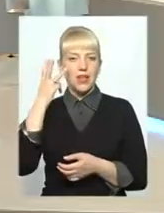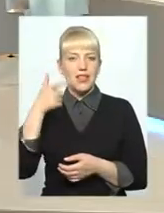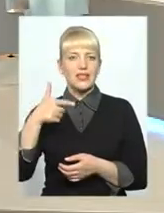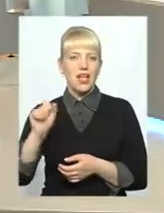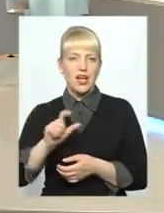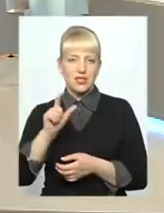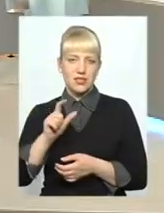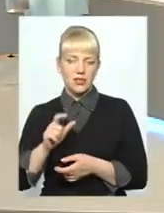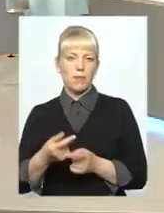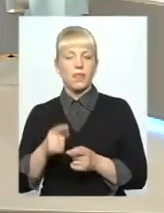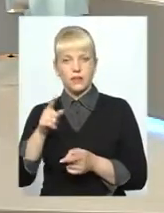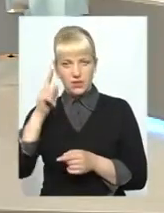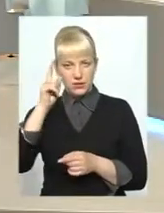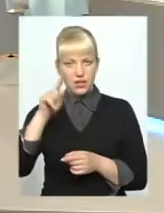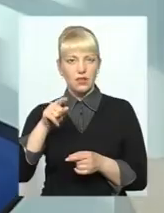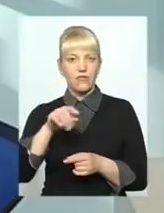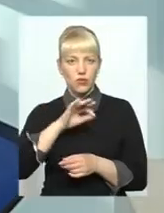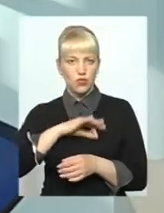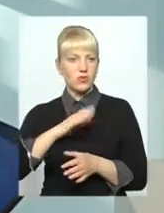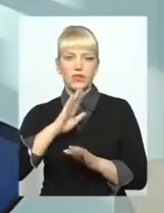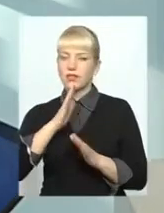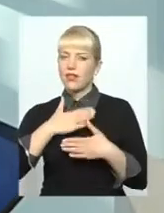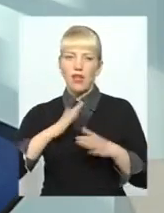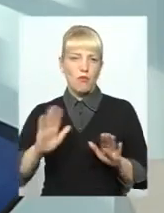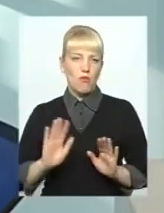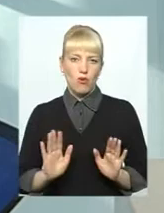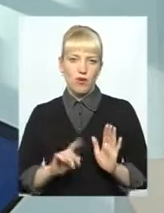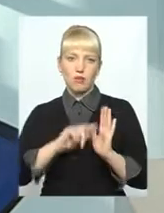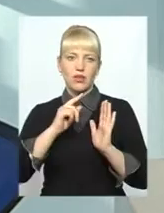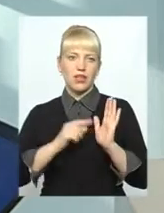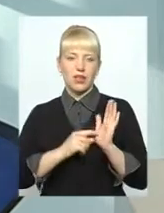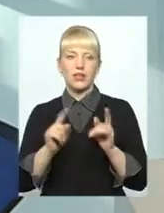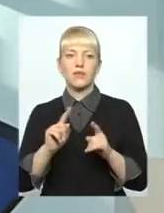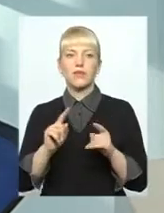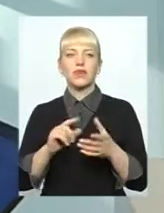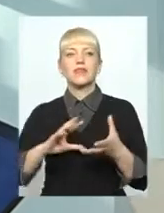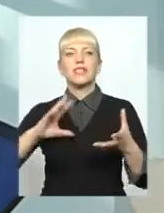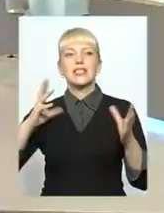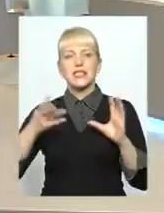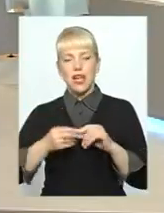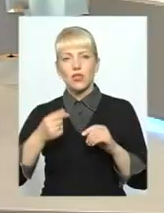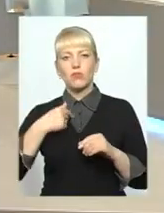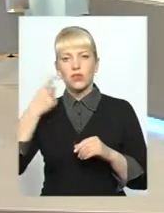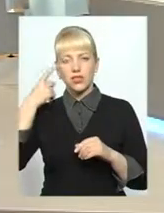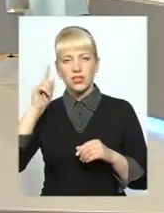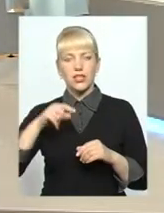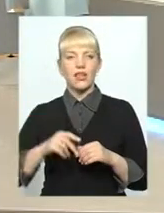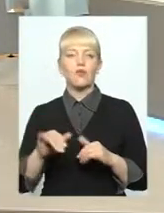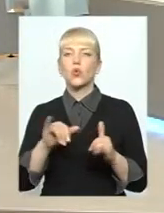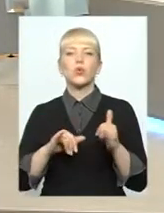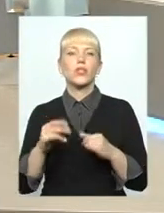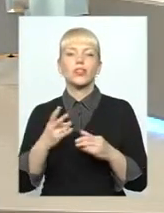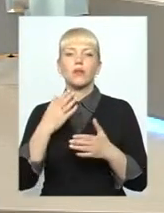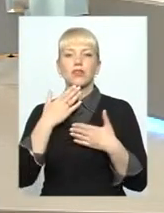як це відбувається? Чи це не ваші питання? Це не моє питання, тобто, щось загальному я знаю, або більше. Куди треба